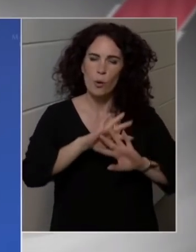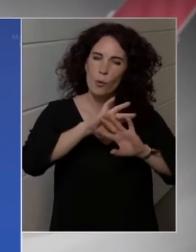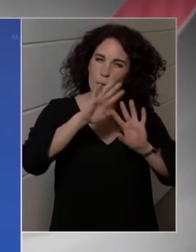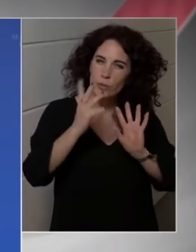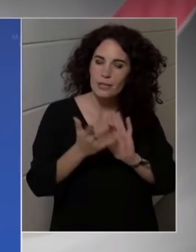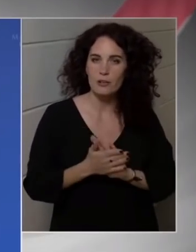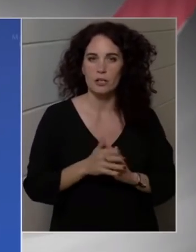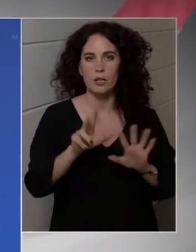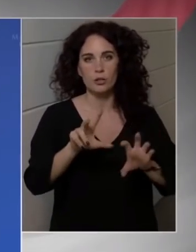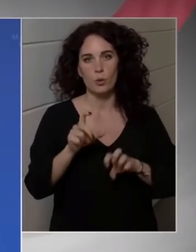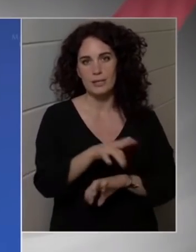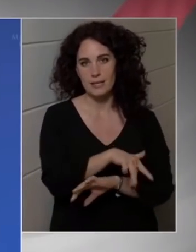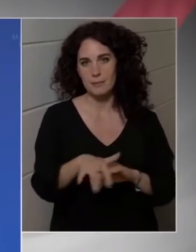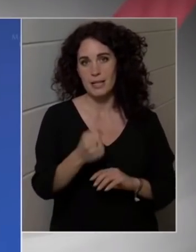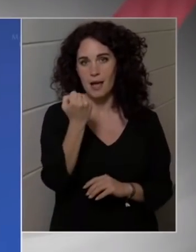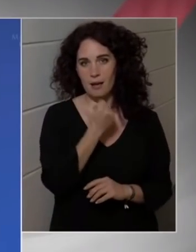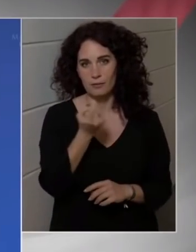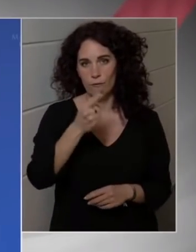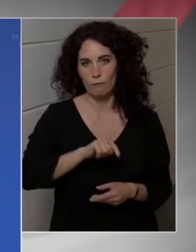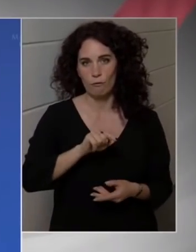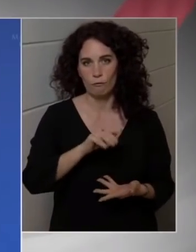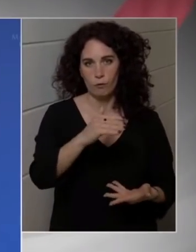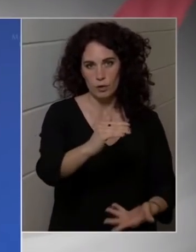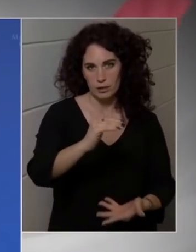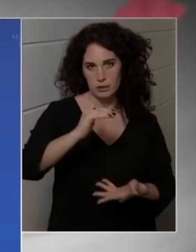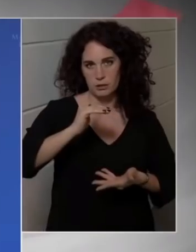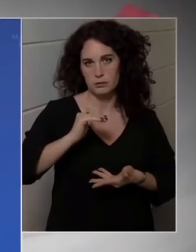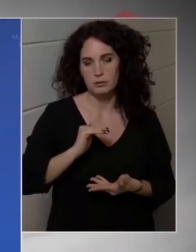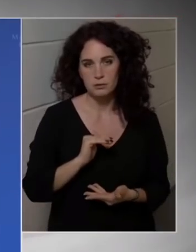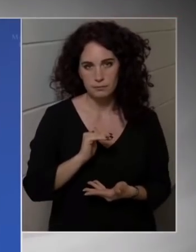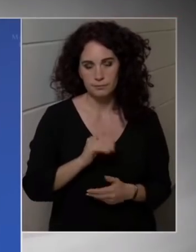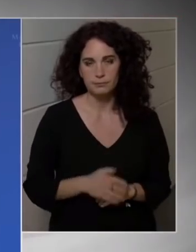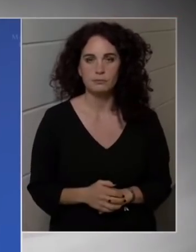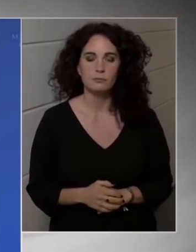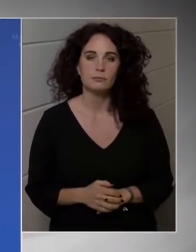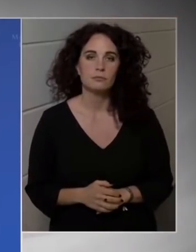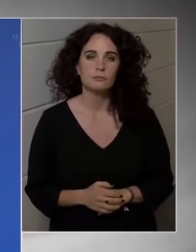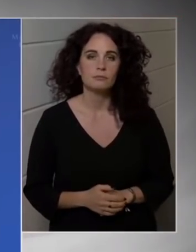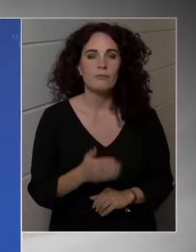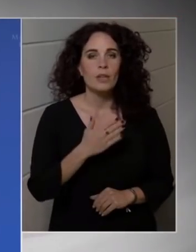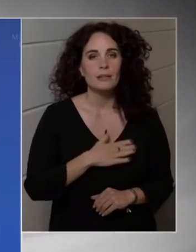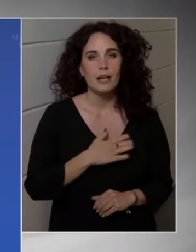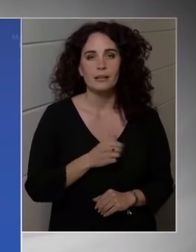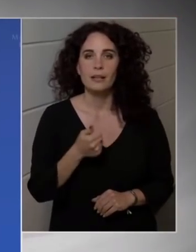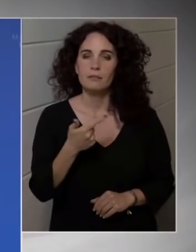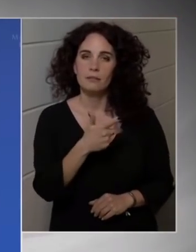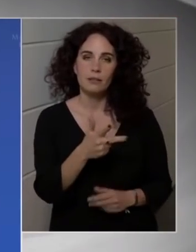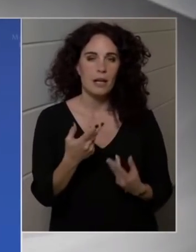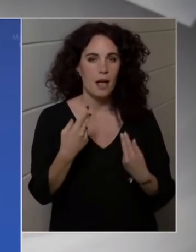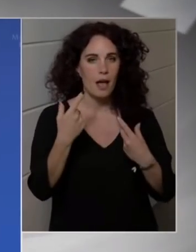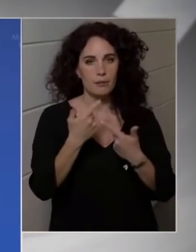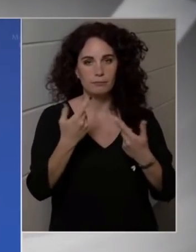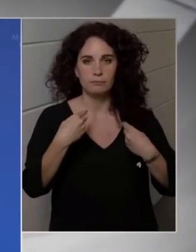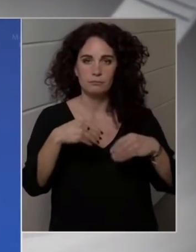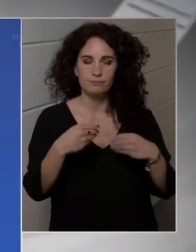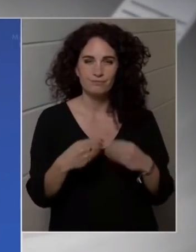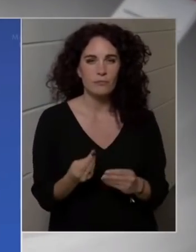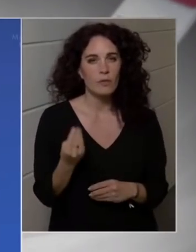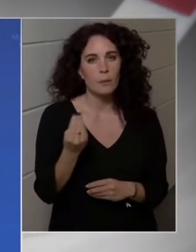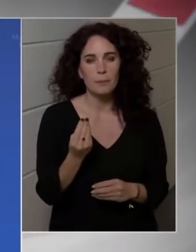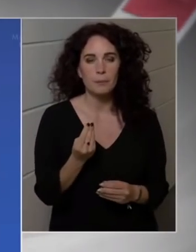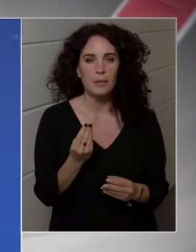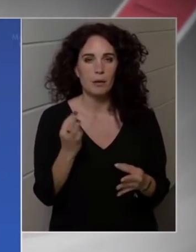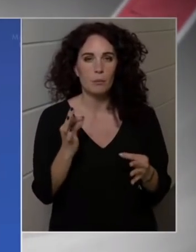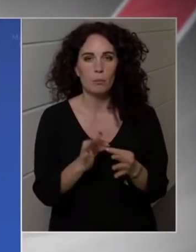15 milliárd bevételt remélünk ettől. Összesen ezek a tételeket 1-től 8-ig meghaladják a